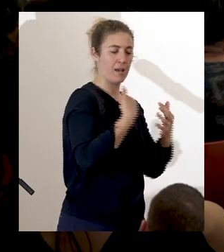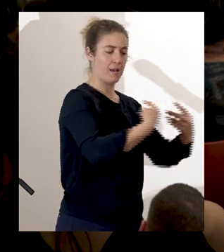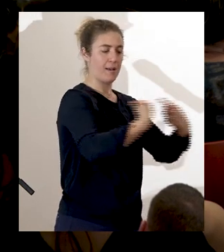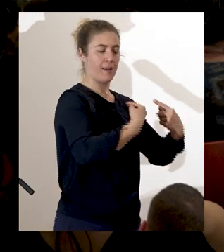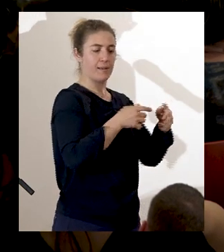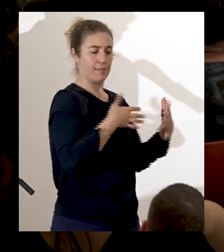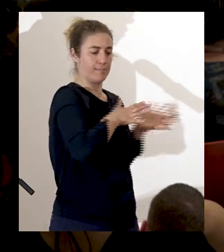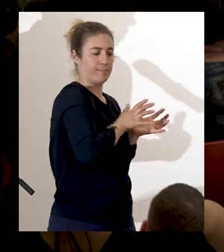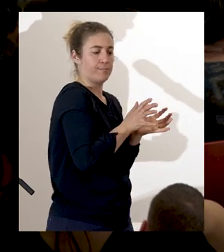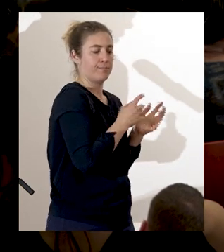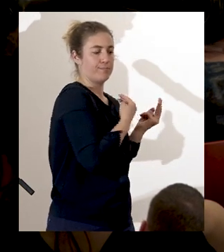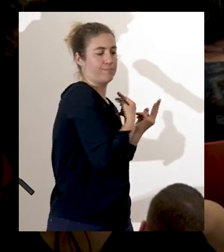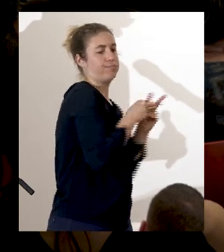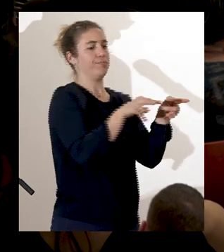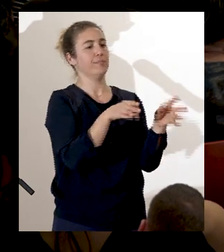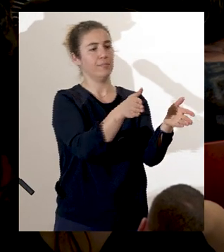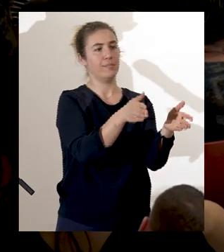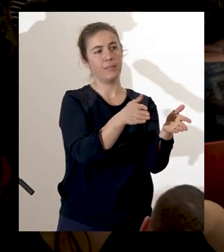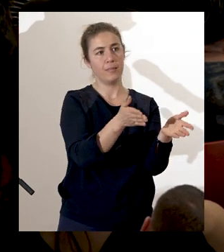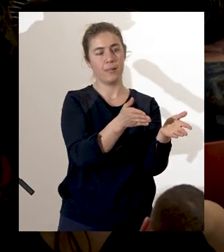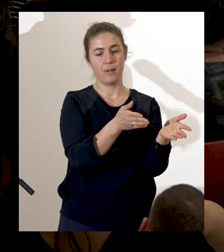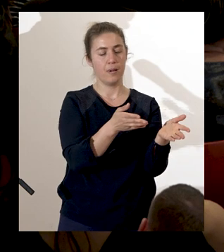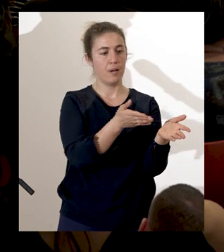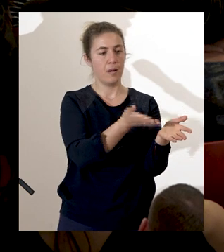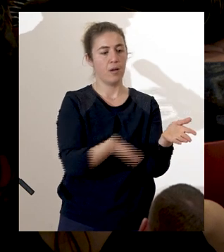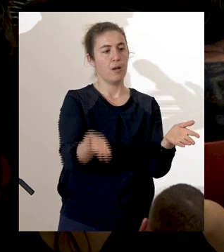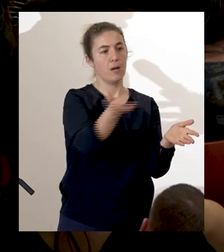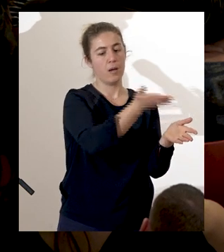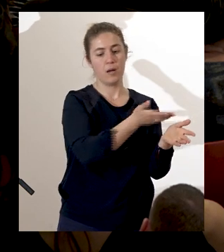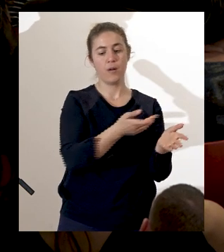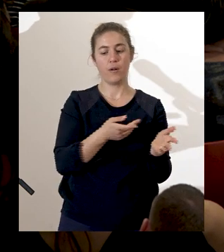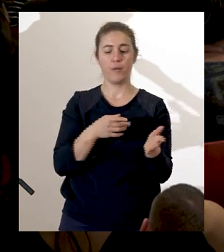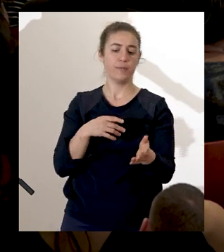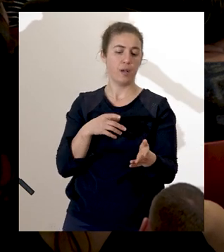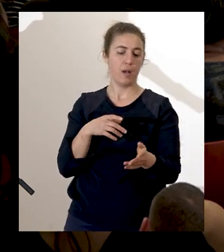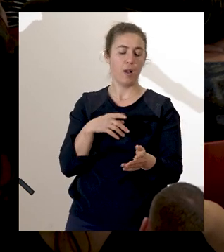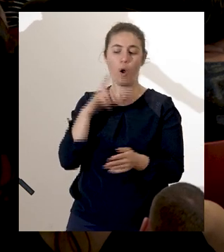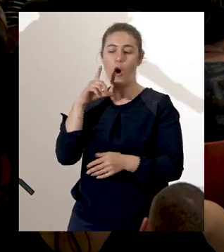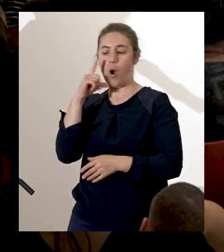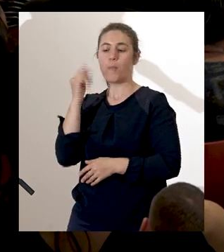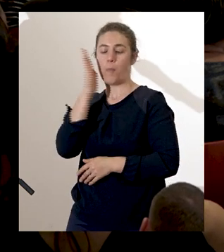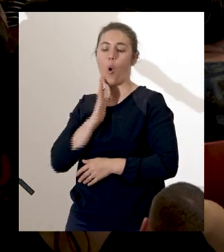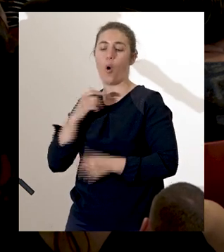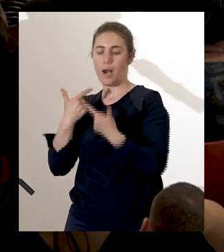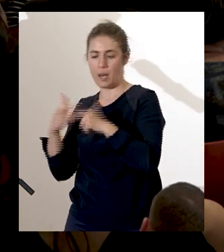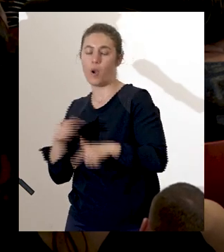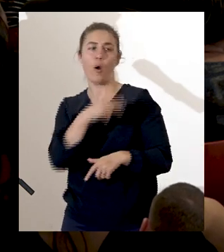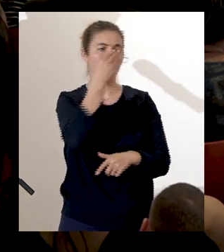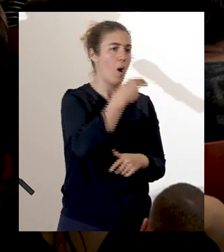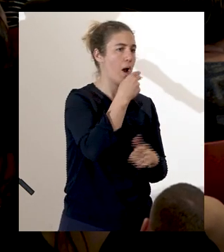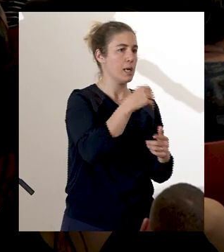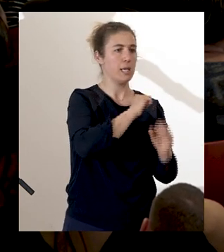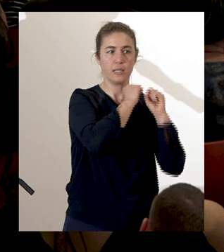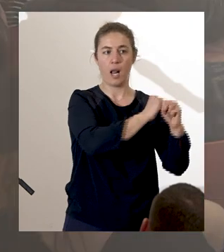fondamentale des sociétés de plantation qui distingue d'un côté les blancs libres et de l'autre les noirs esclaves.